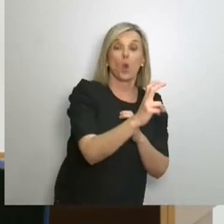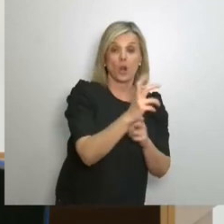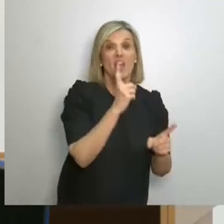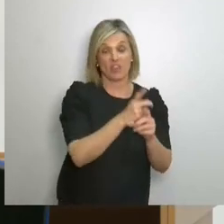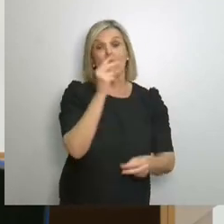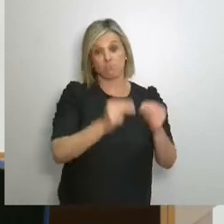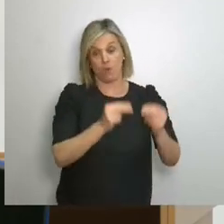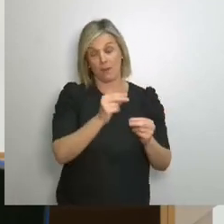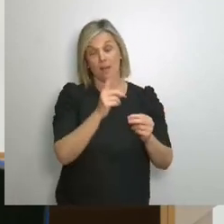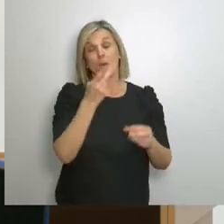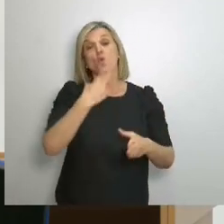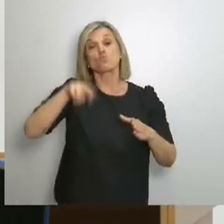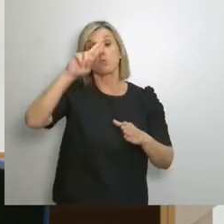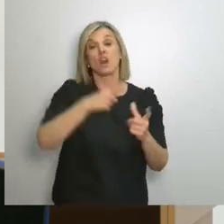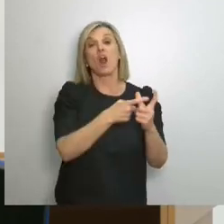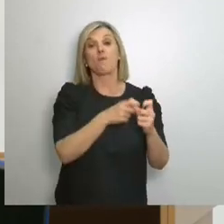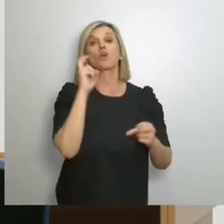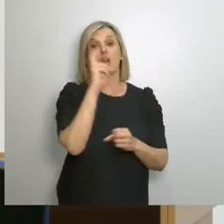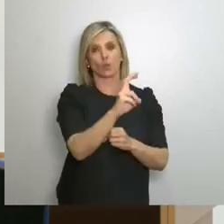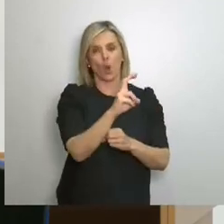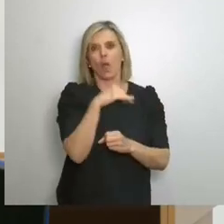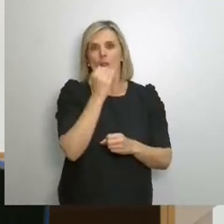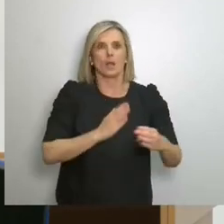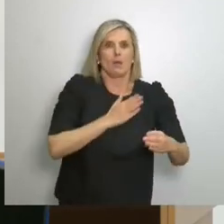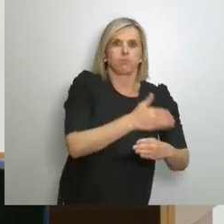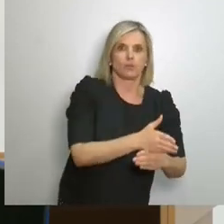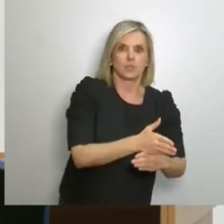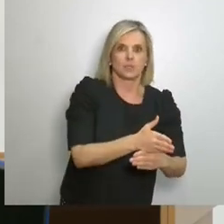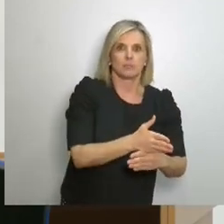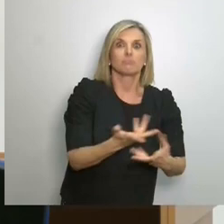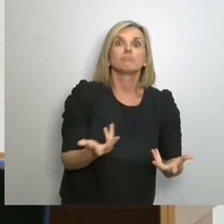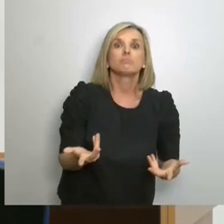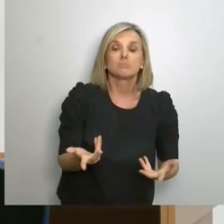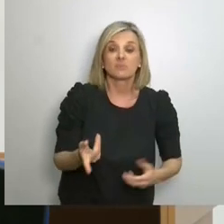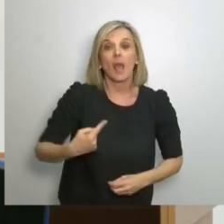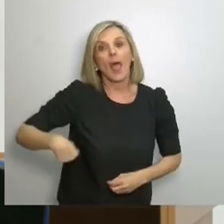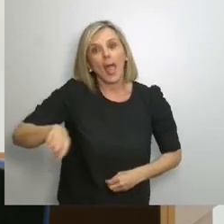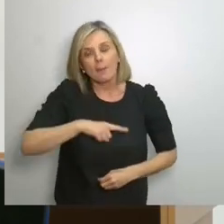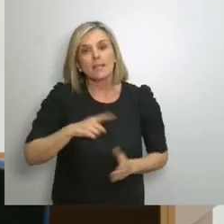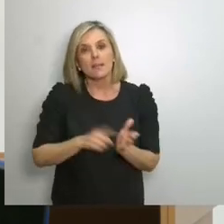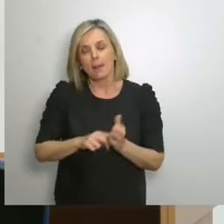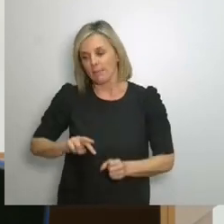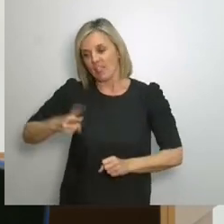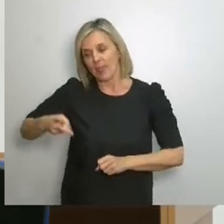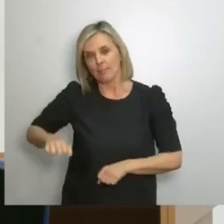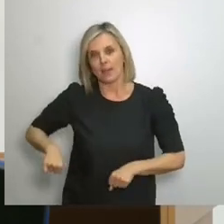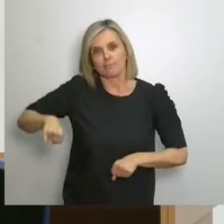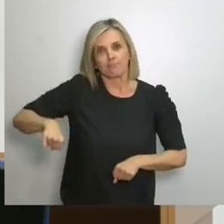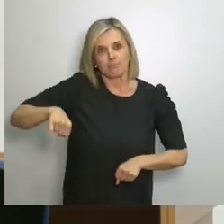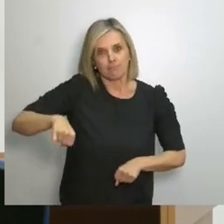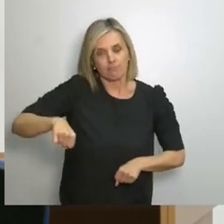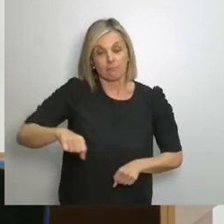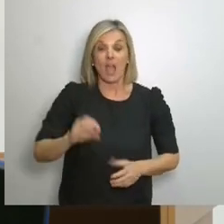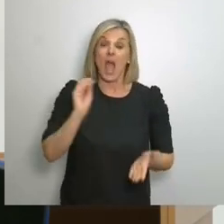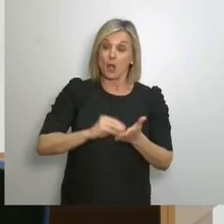κυρίως αυτά Είναι αυτονόητο λοιπόν για εμάς να είμαστε δίπλα στα αμαία Να αγωνιστούμε